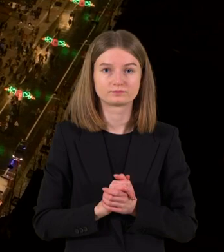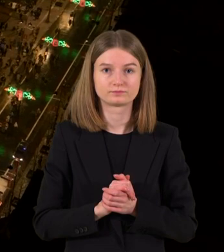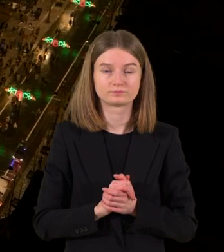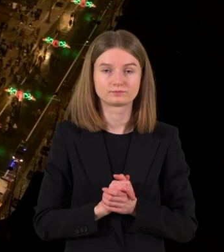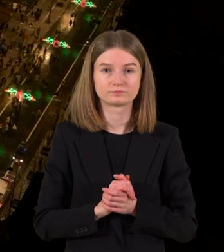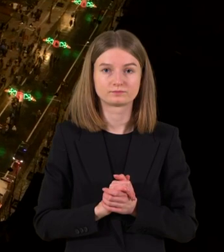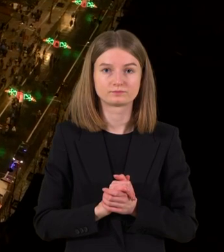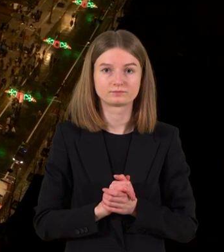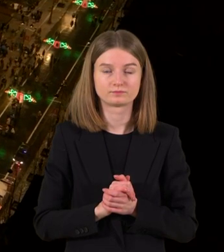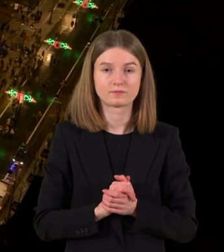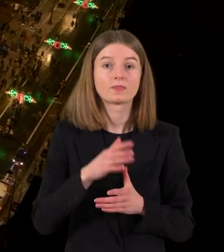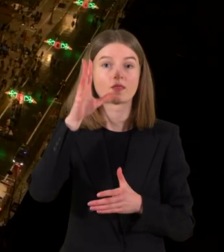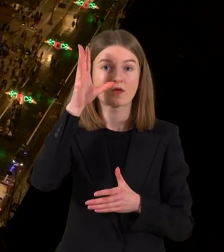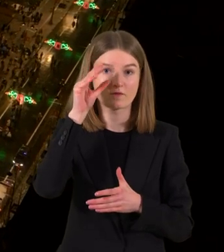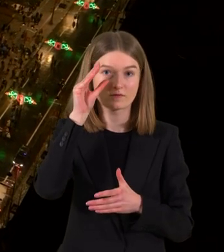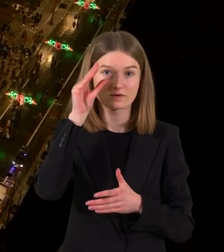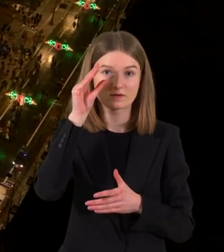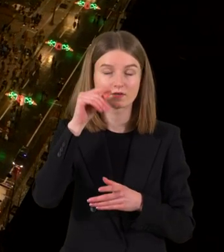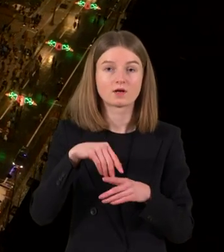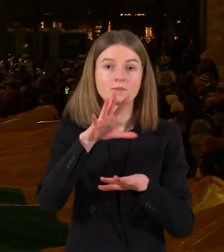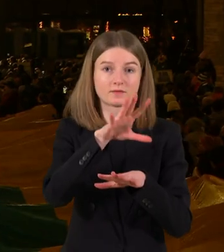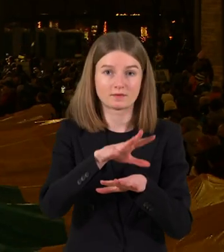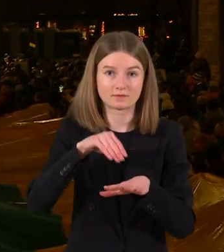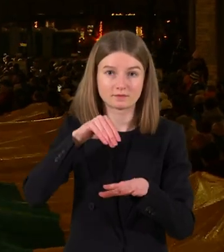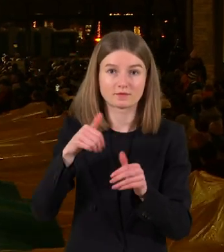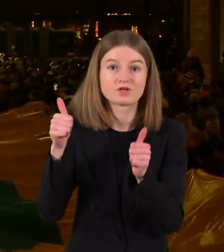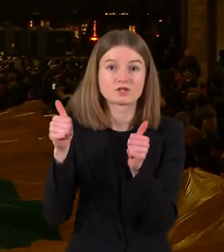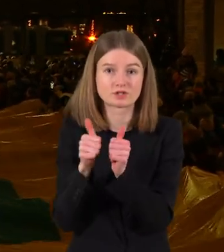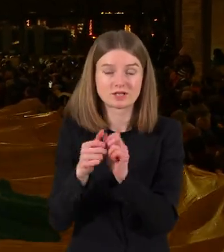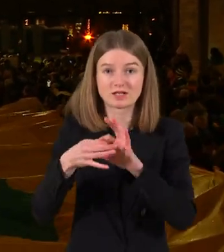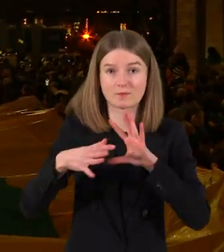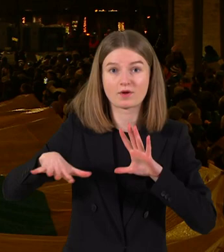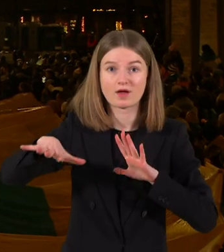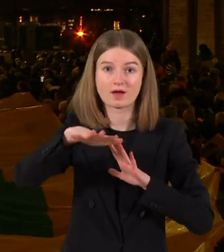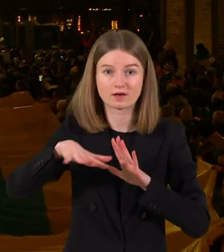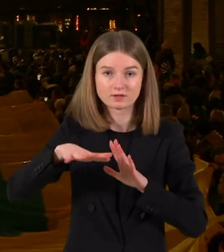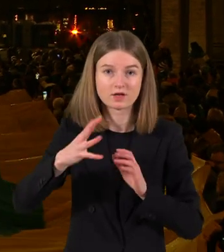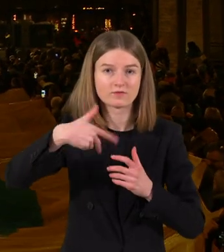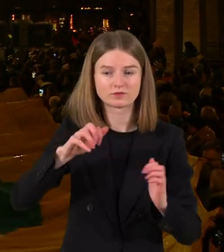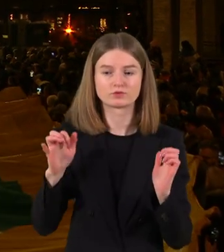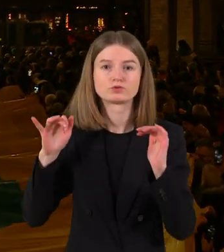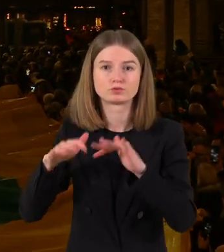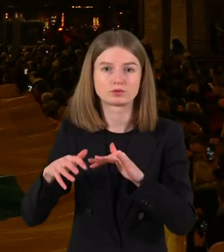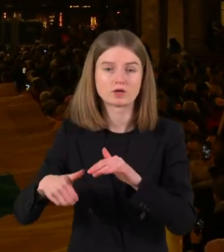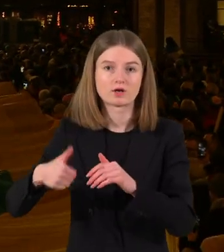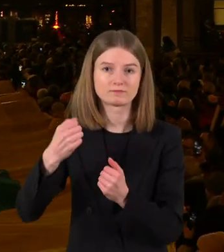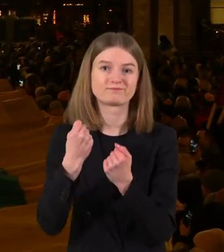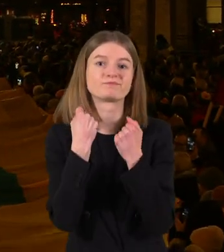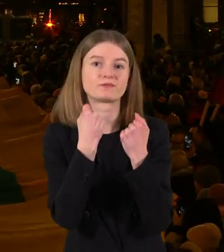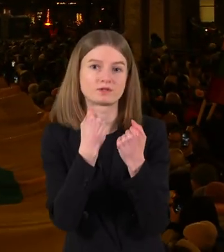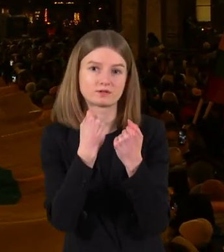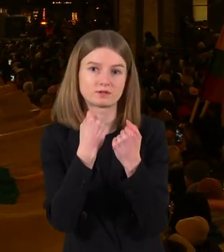O vakare prie Lietuvos parlamento nepriklausomybės aikštėje visi susirinko į solidarumo ir